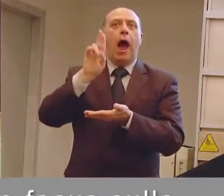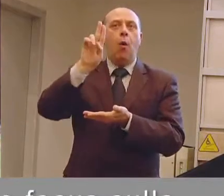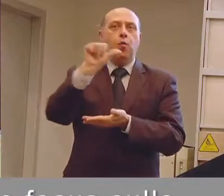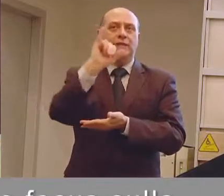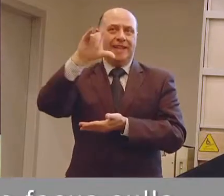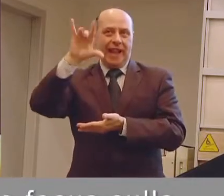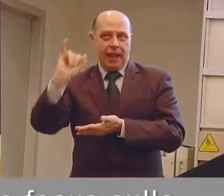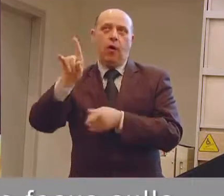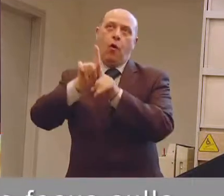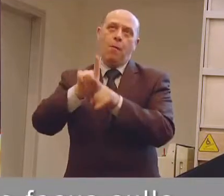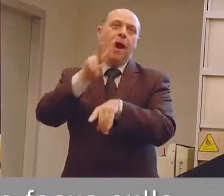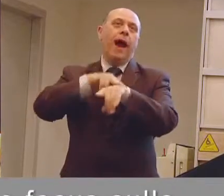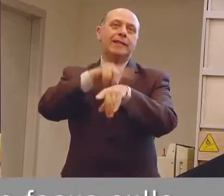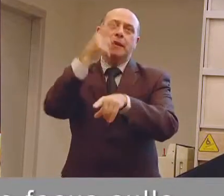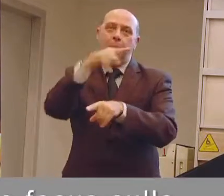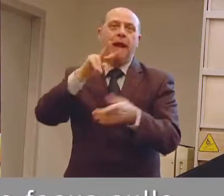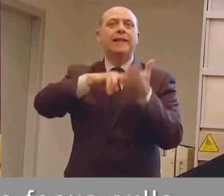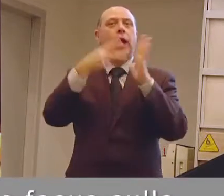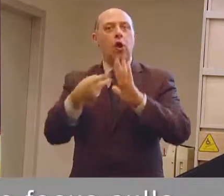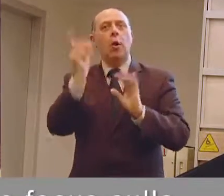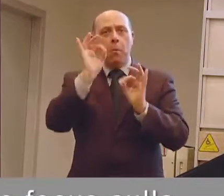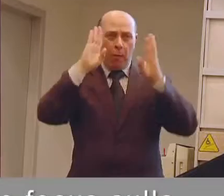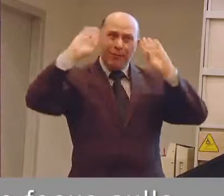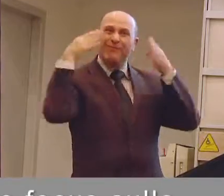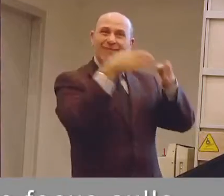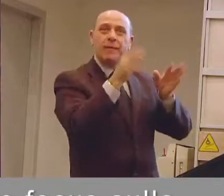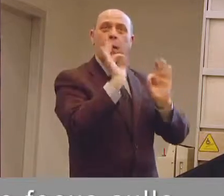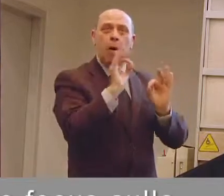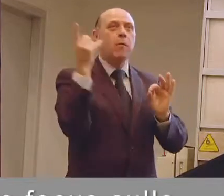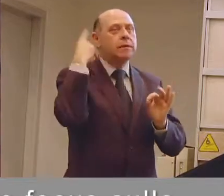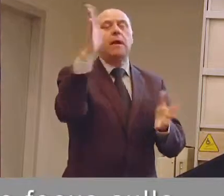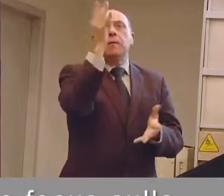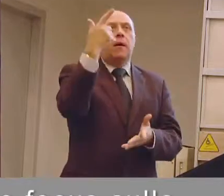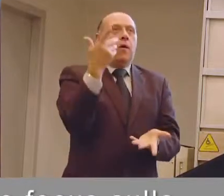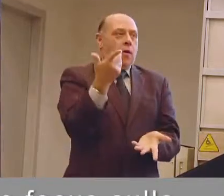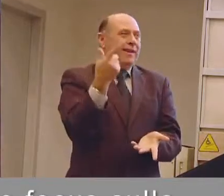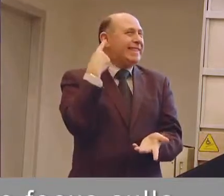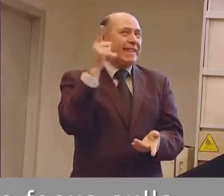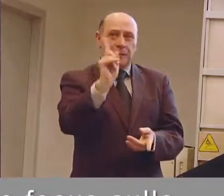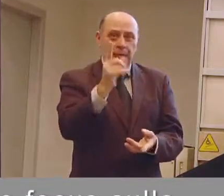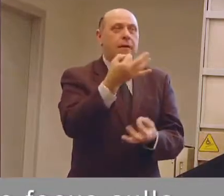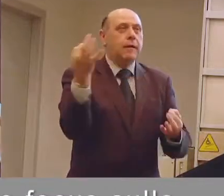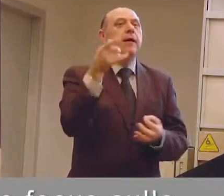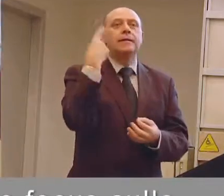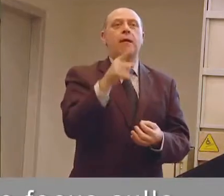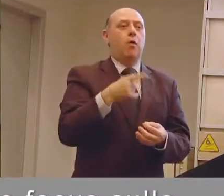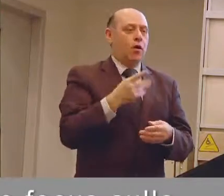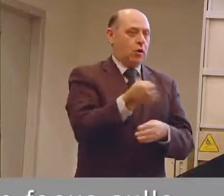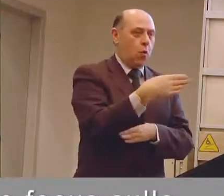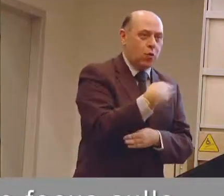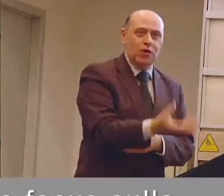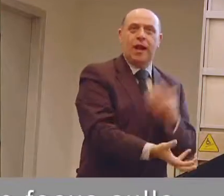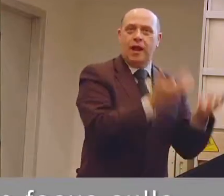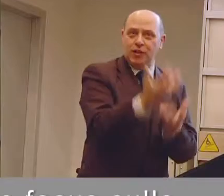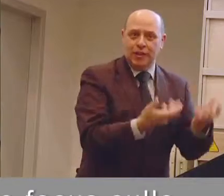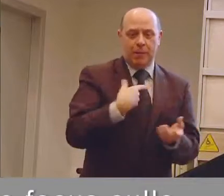'assistive technology con particolare focus proprio sulle mi sentite male, va vicino di più, particolare focus sulle cuscine accessibili, sull